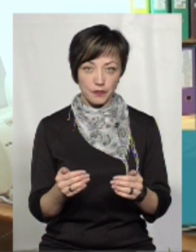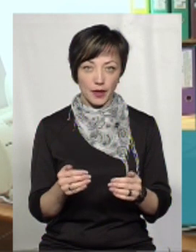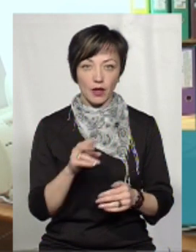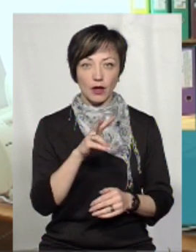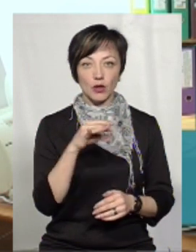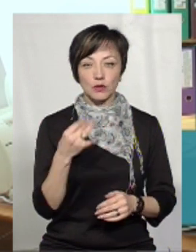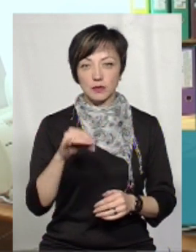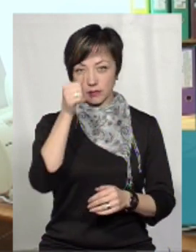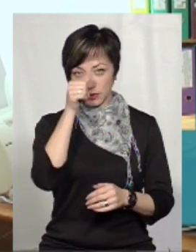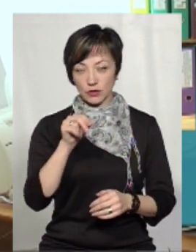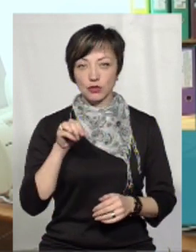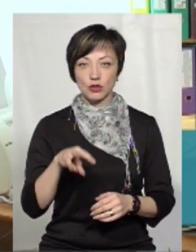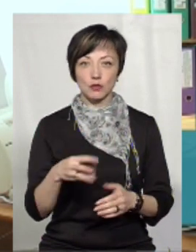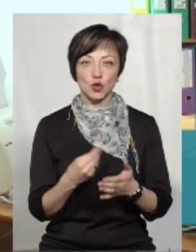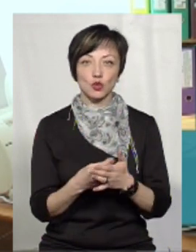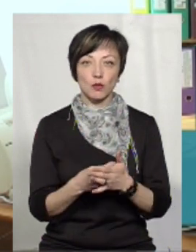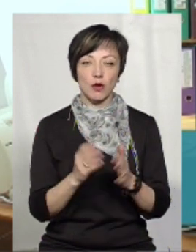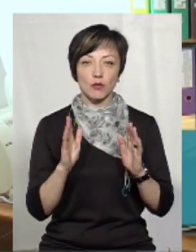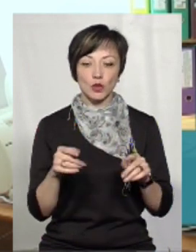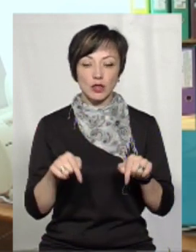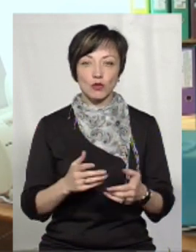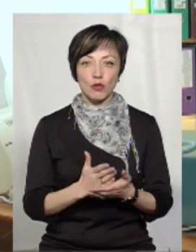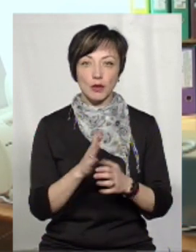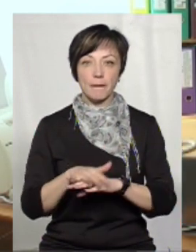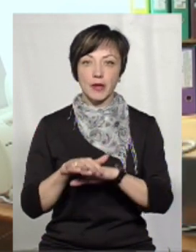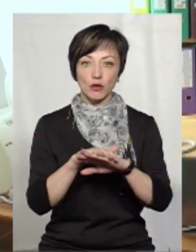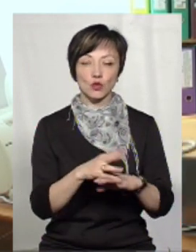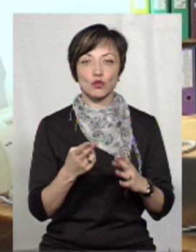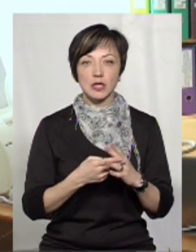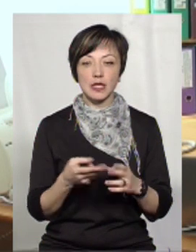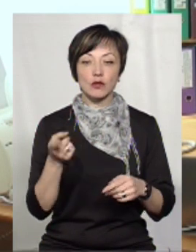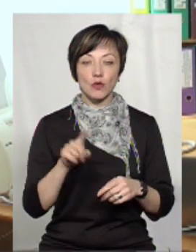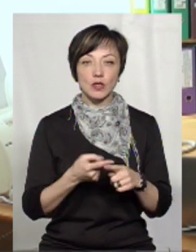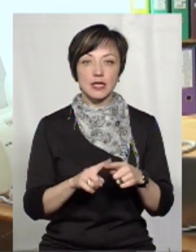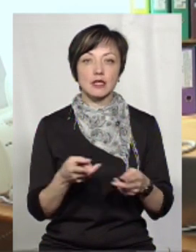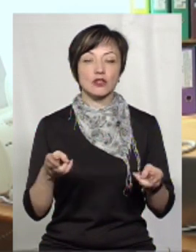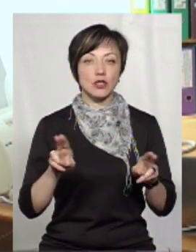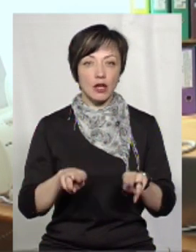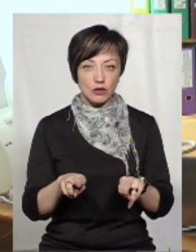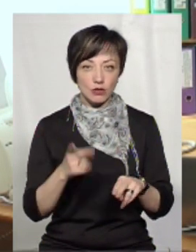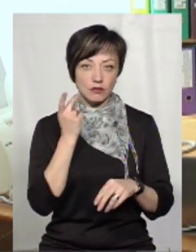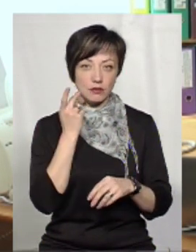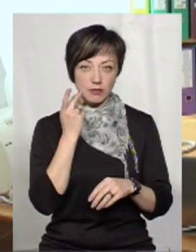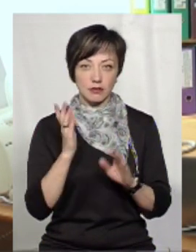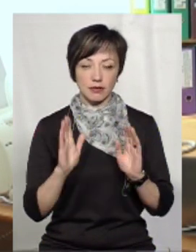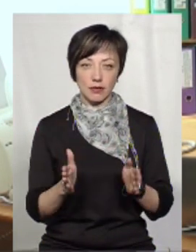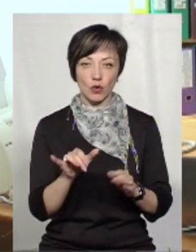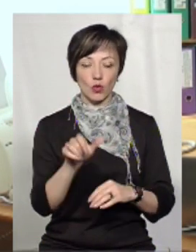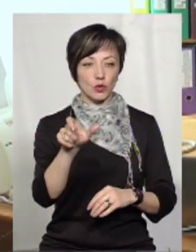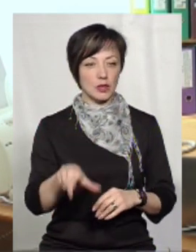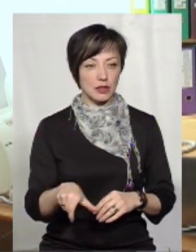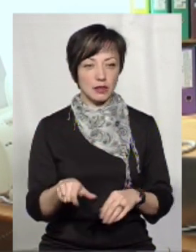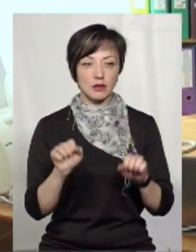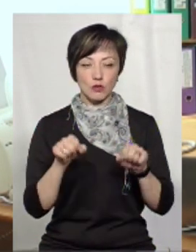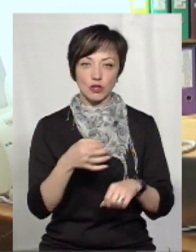лютому місяці, ніж сума, яка буде на цю послугу перерахована субсидією, тому цей залишок зазвичай лишиться у людини, яка